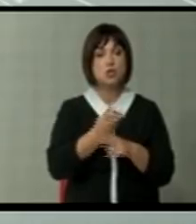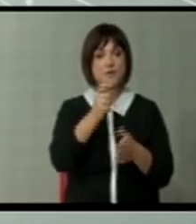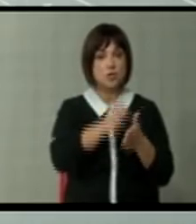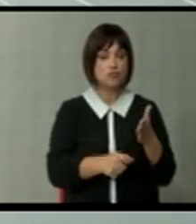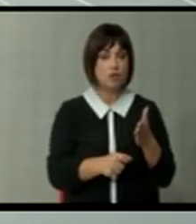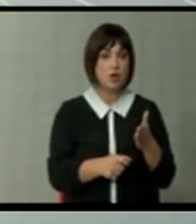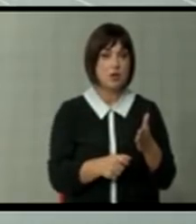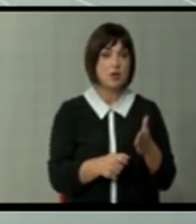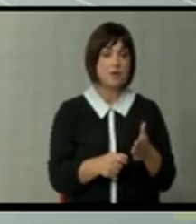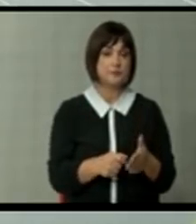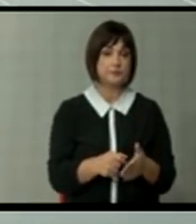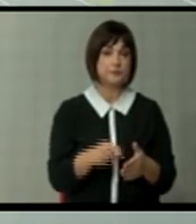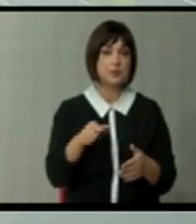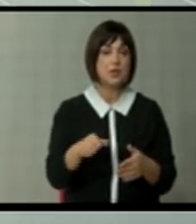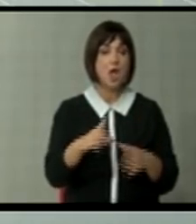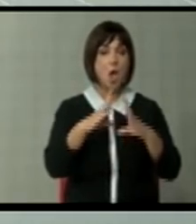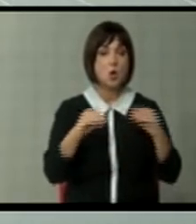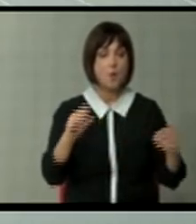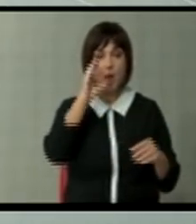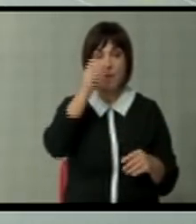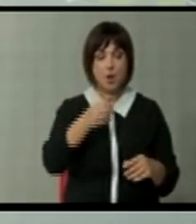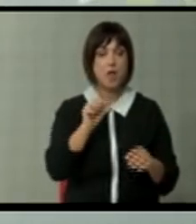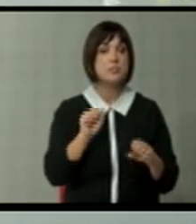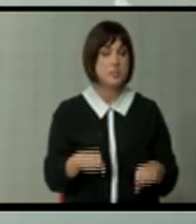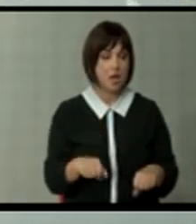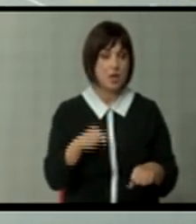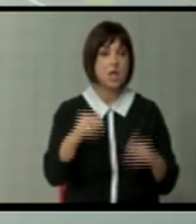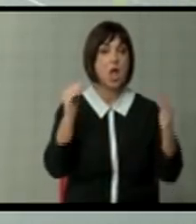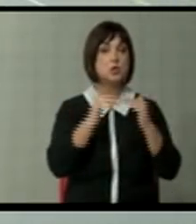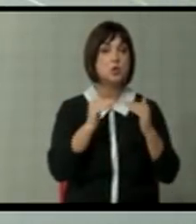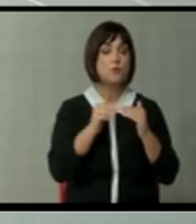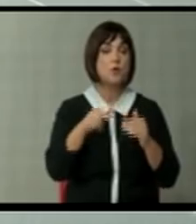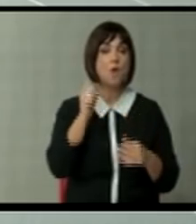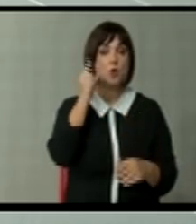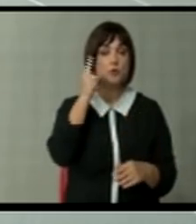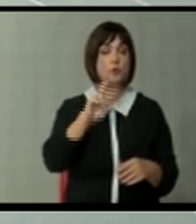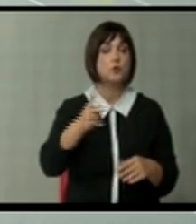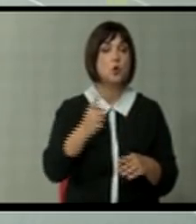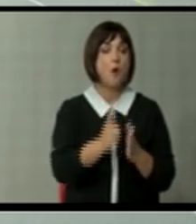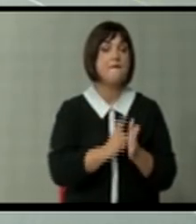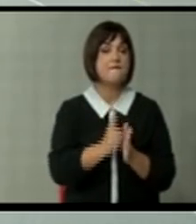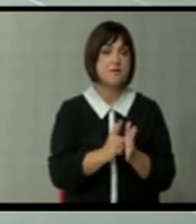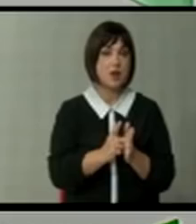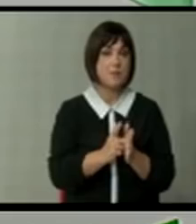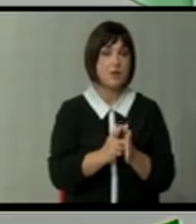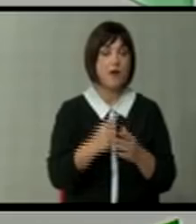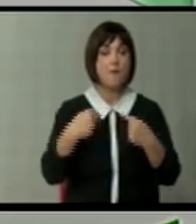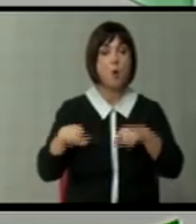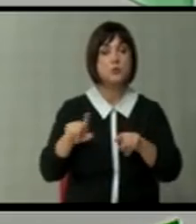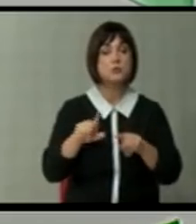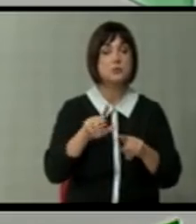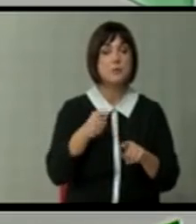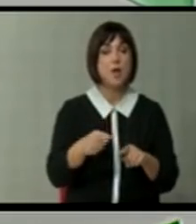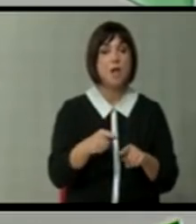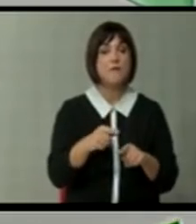и ле политичка, се предоѓа на Романија и Бугарија, например. Така е, согласувам, но тоа се случуваше во едно друго време. Во сто сема поинаква